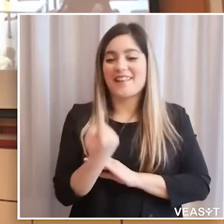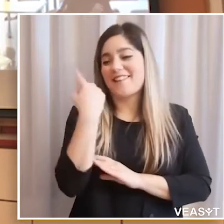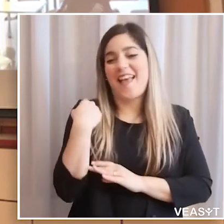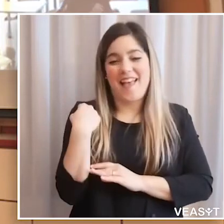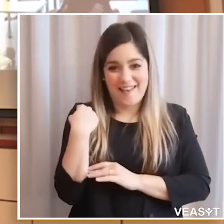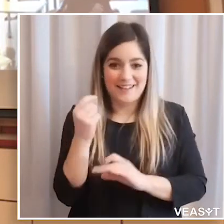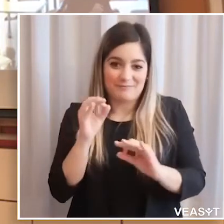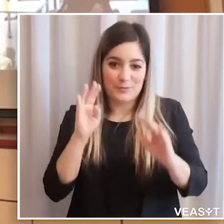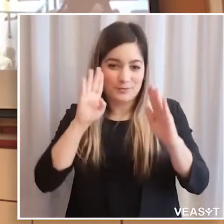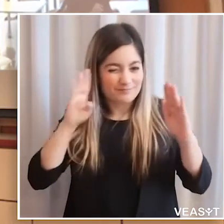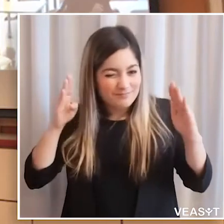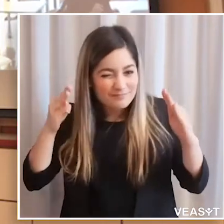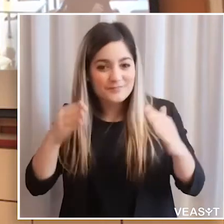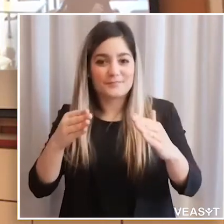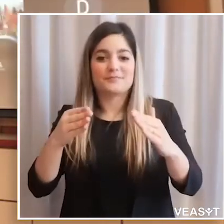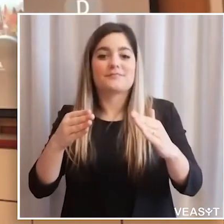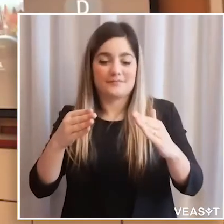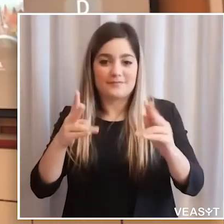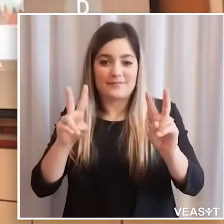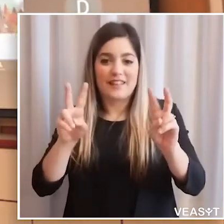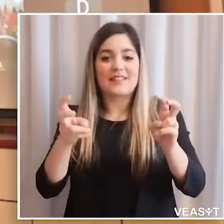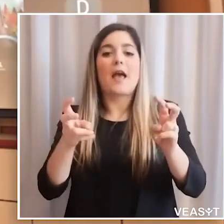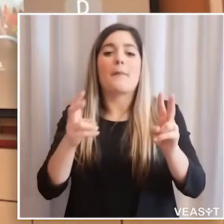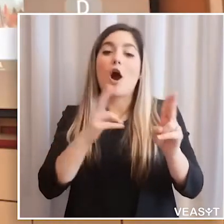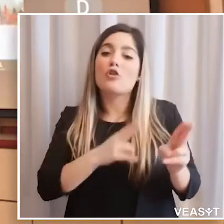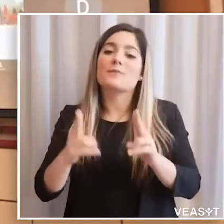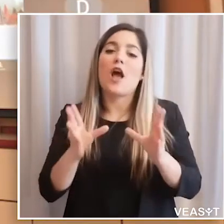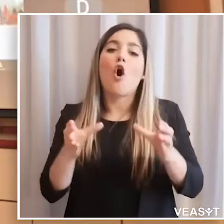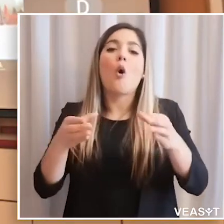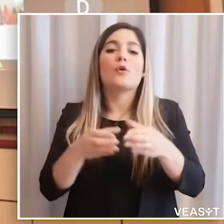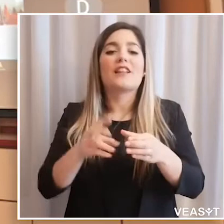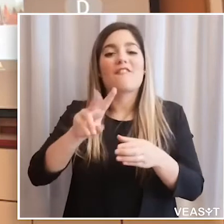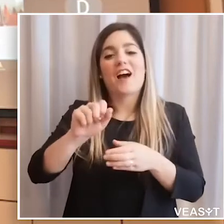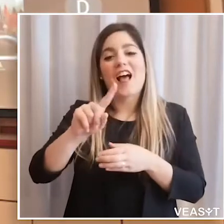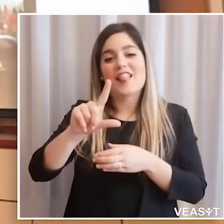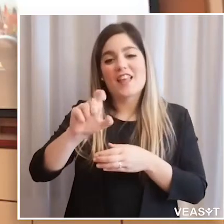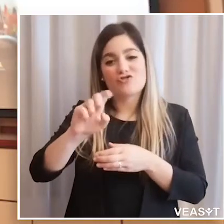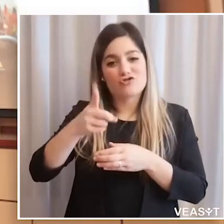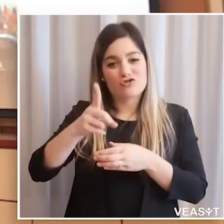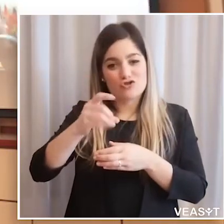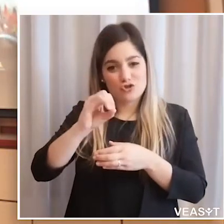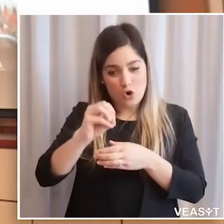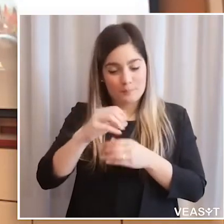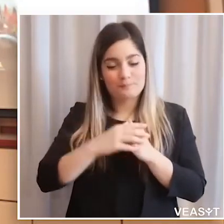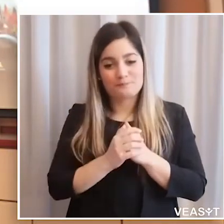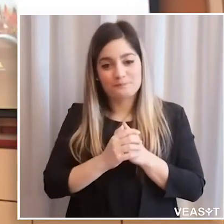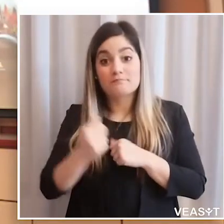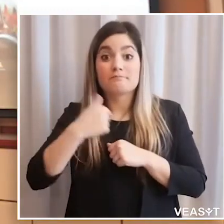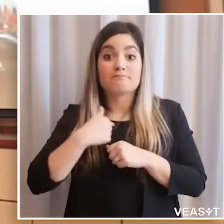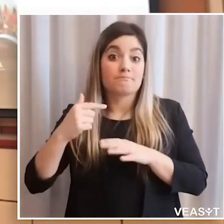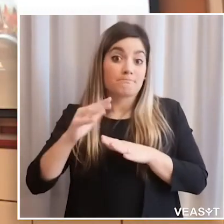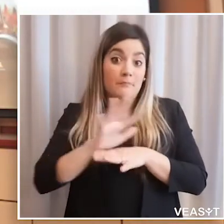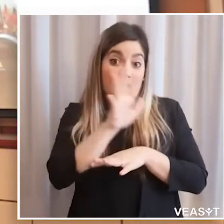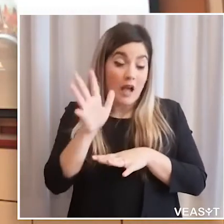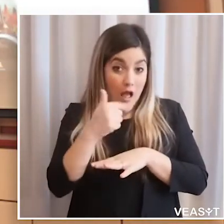Queste erano un po' le cose che vi volevo dire riguardo alla giornata di ieri, quindi riguardo esclusivamente al tema